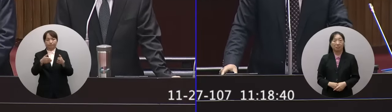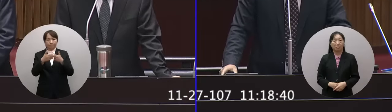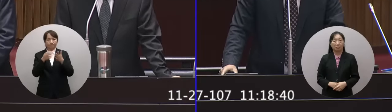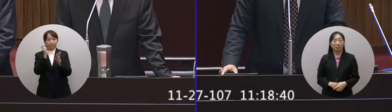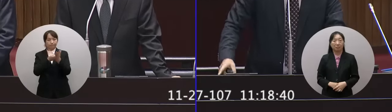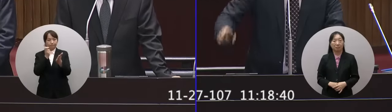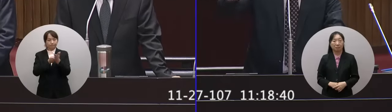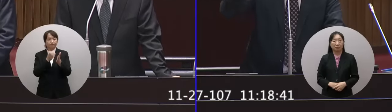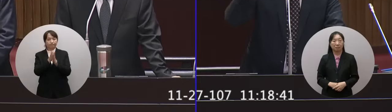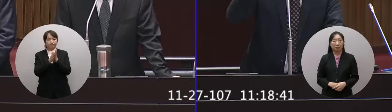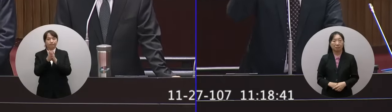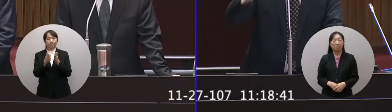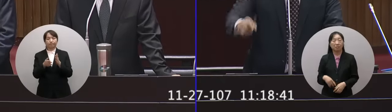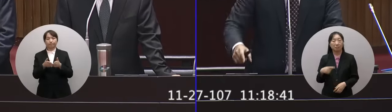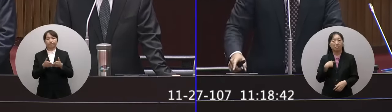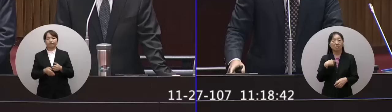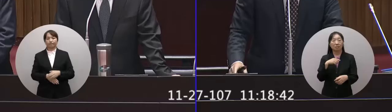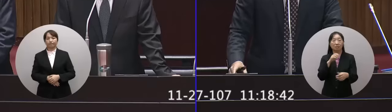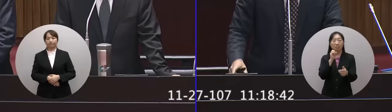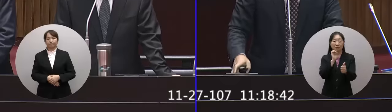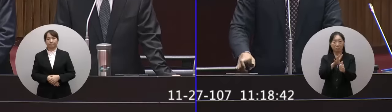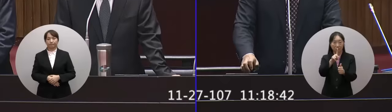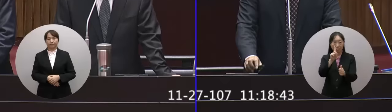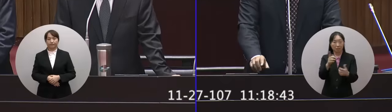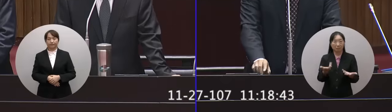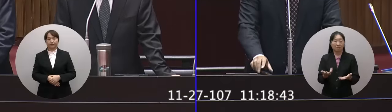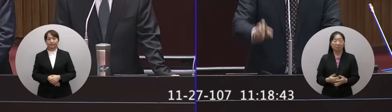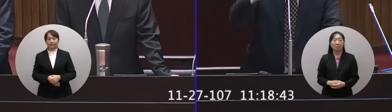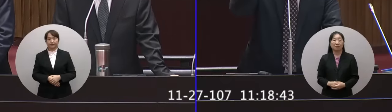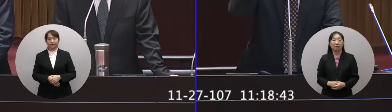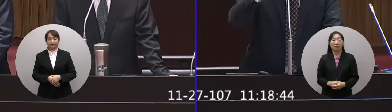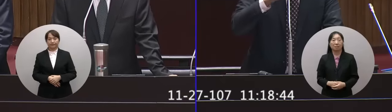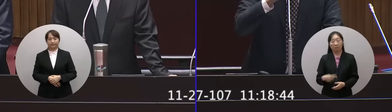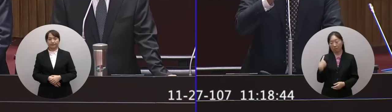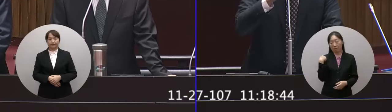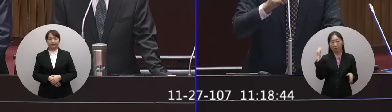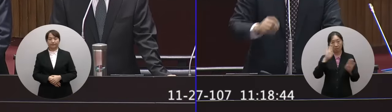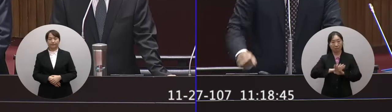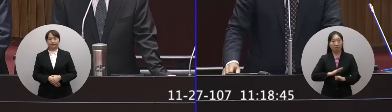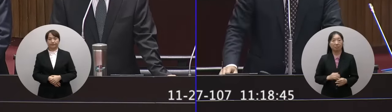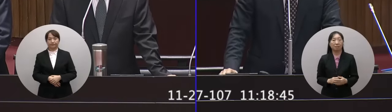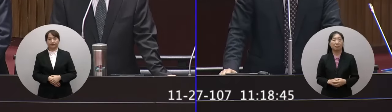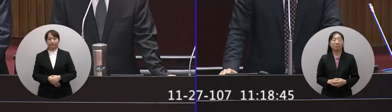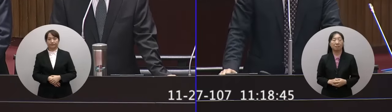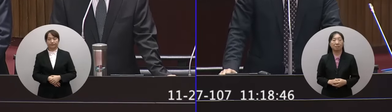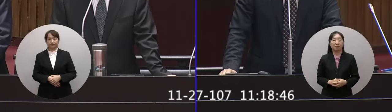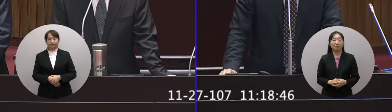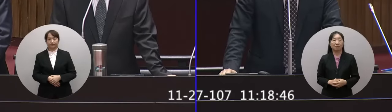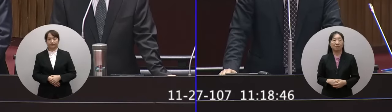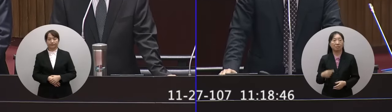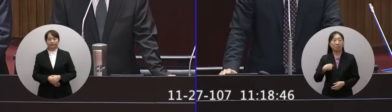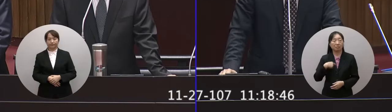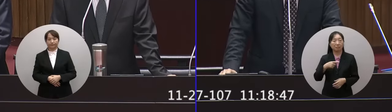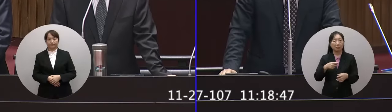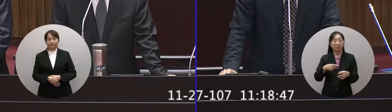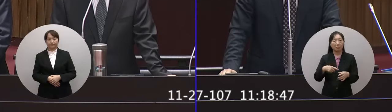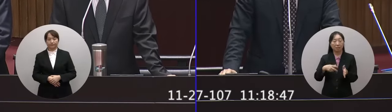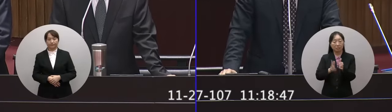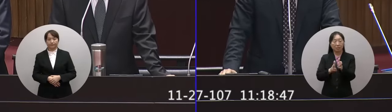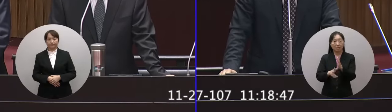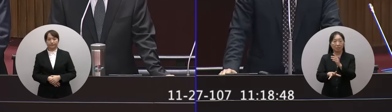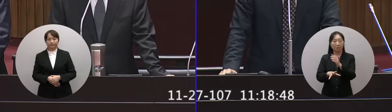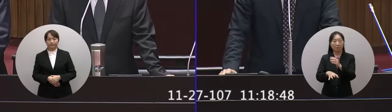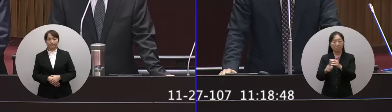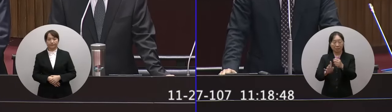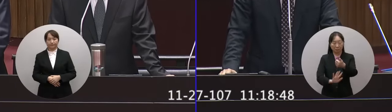嚴格要求我跟院長報告一件事齁昨天晚上我接到台鐵基層員工的